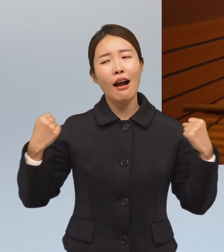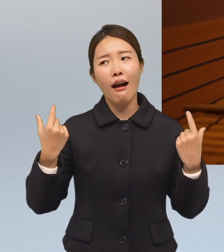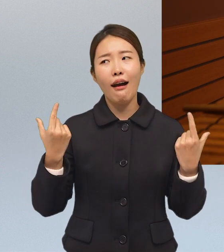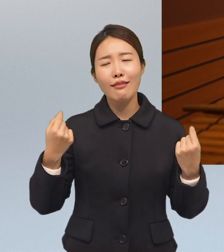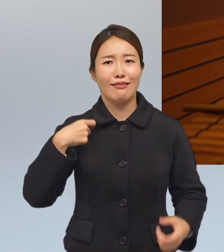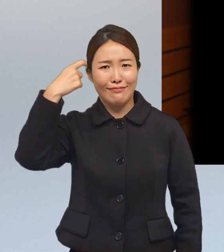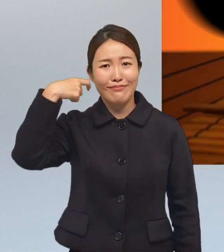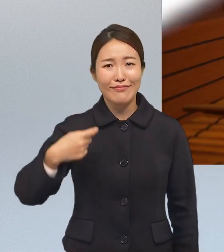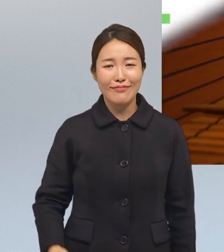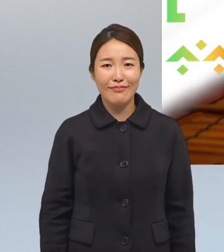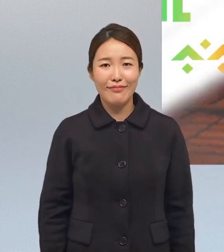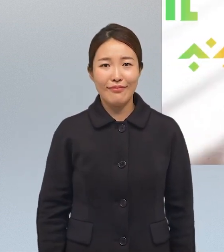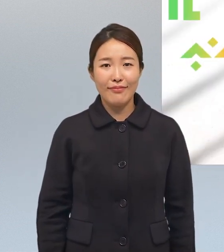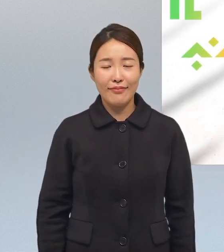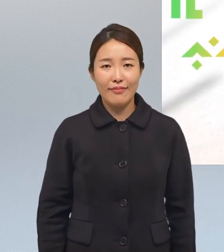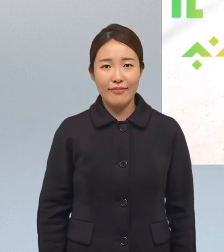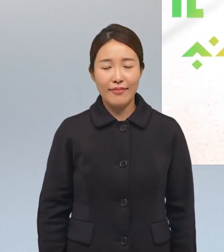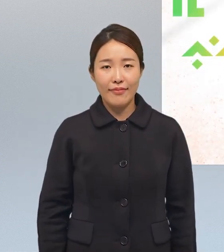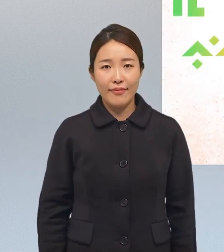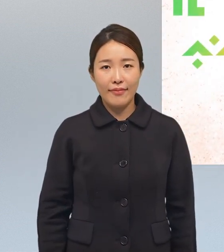그런 느낌도 받았던 것 같아요